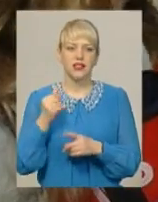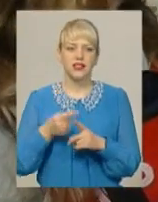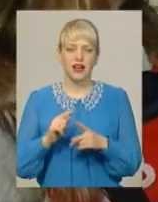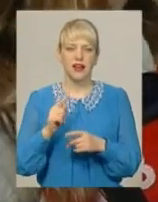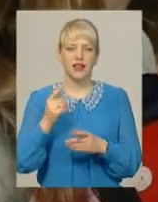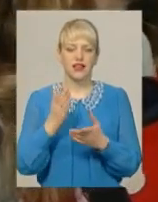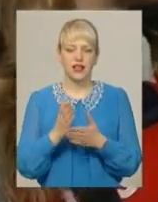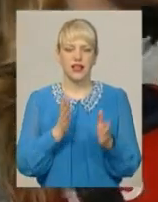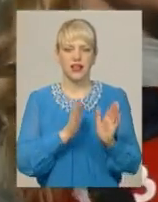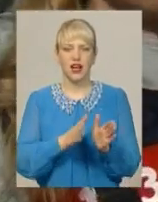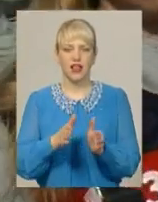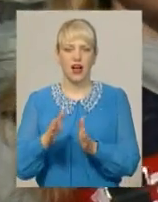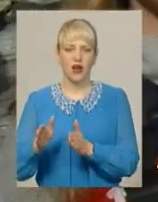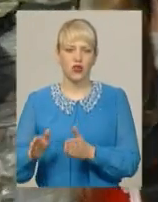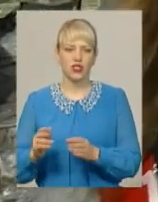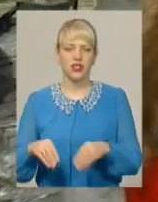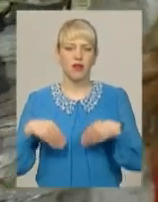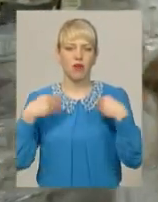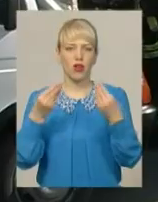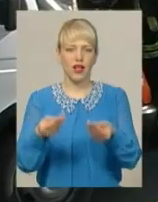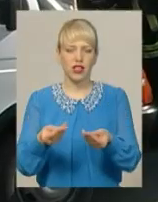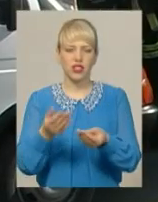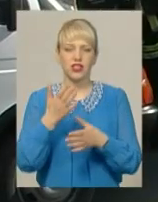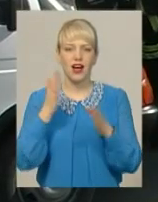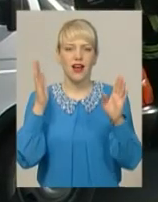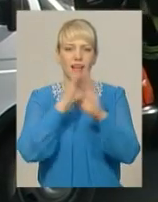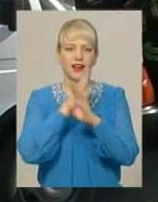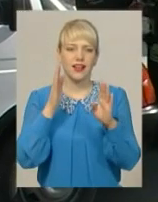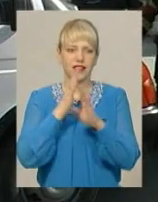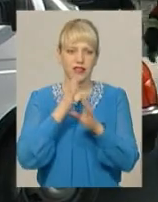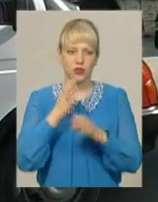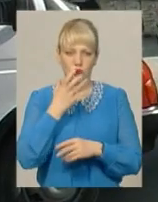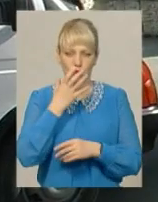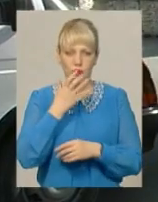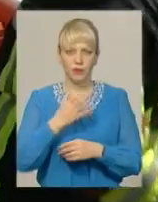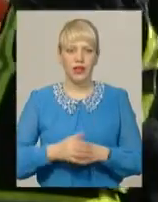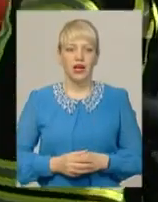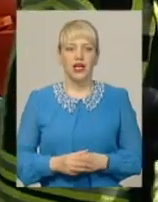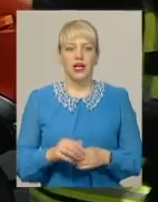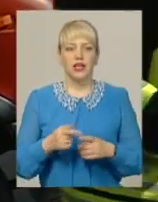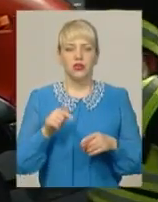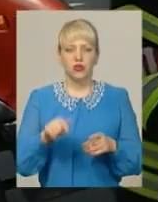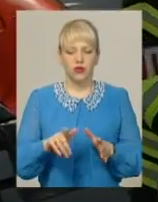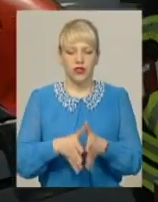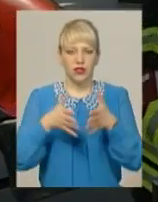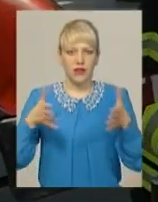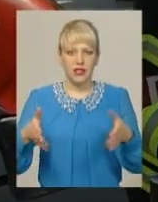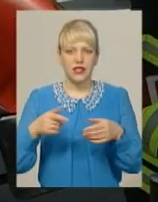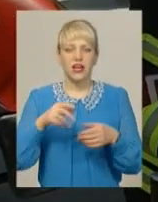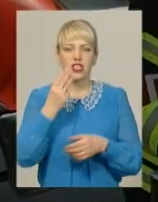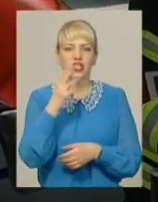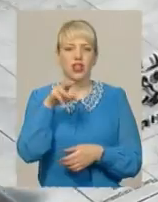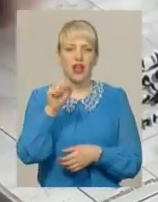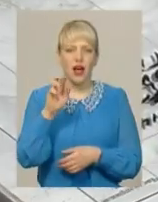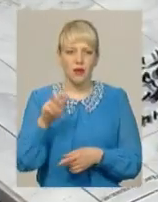це є налагодження і подача кисню. На дворі надзвичайники розгортають командний штаб. Сюди надходить оперативна інформація з місця